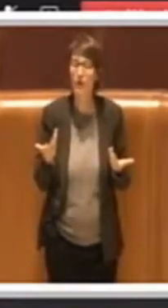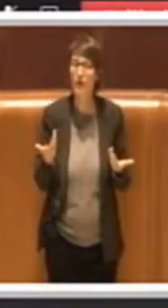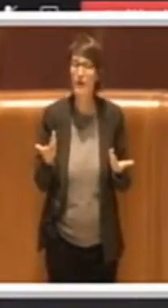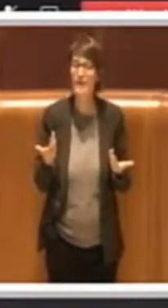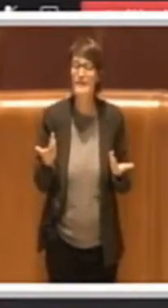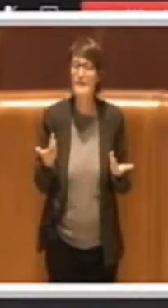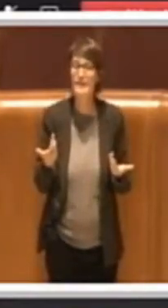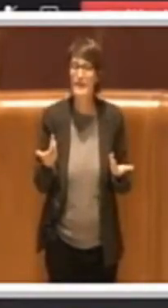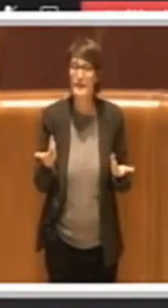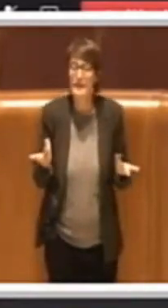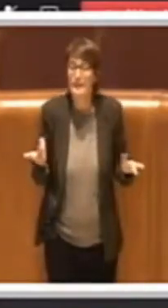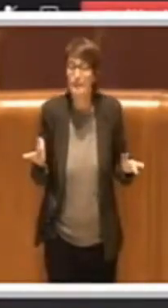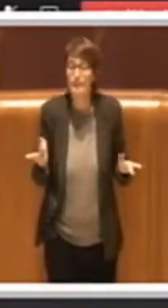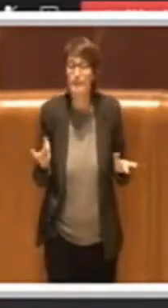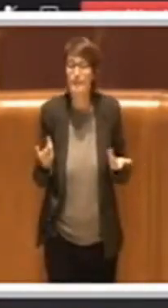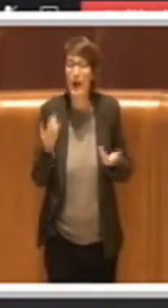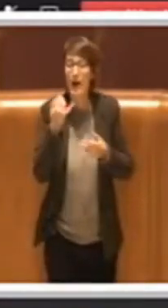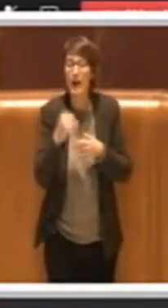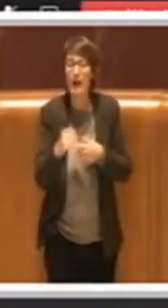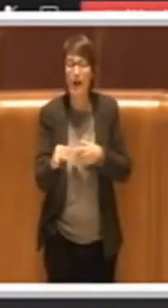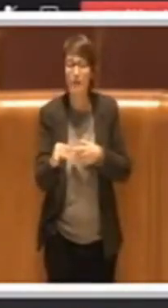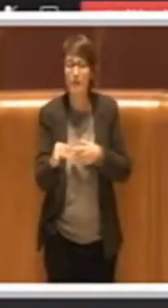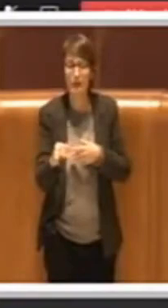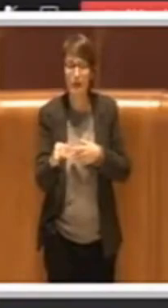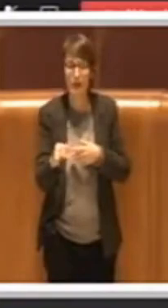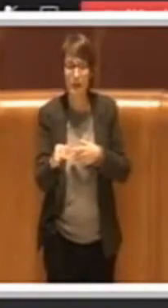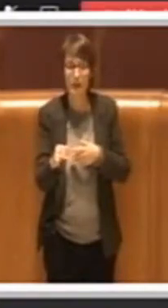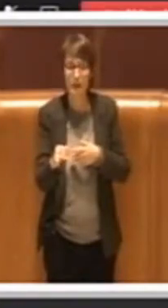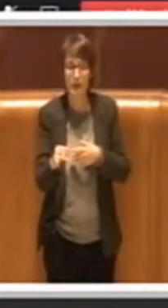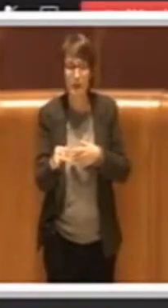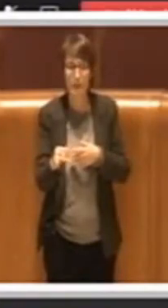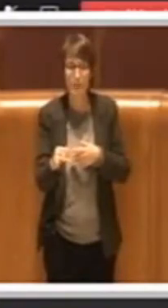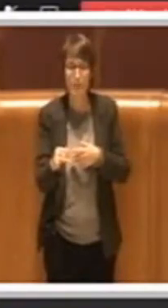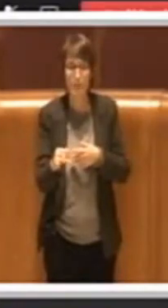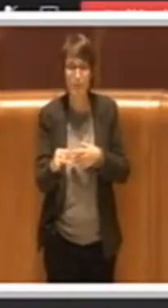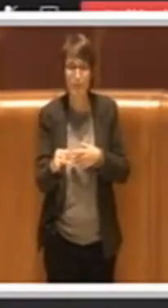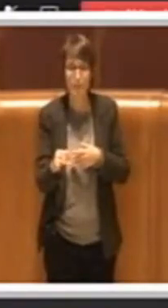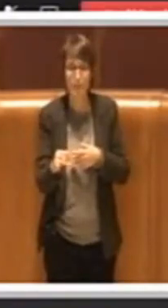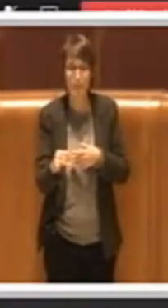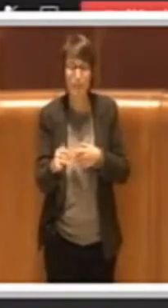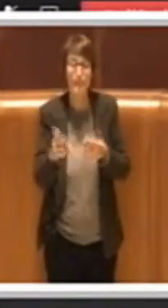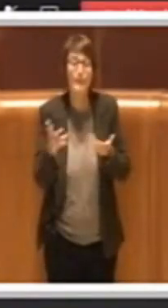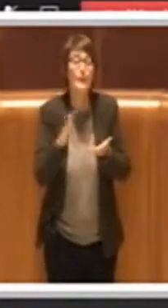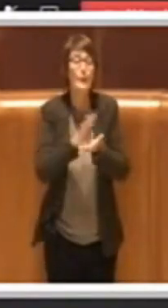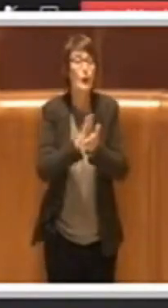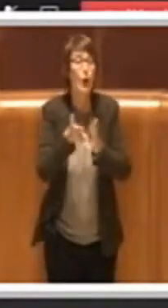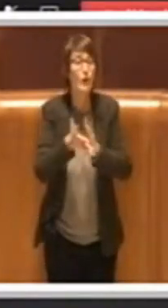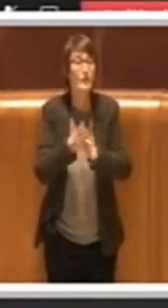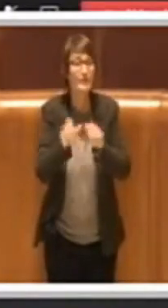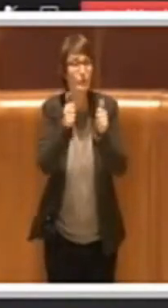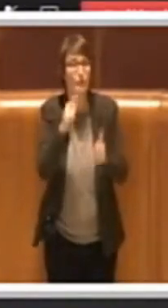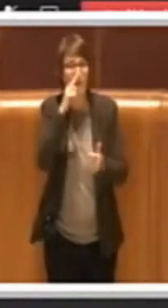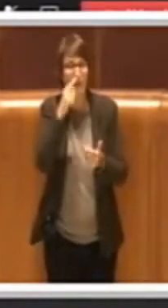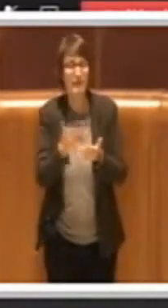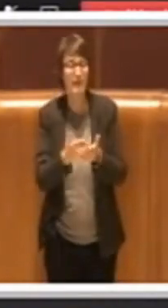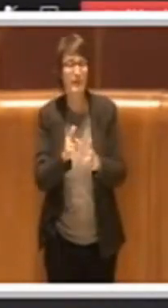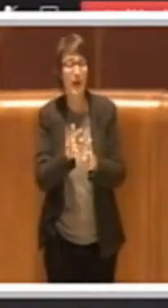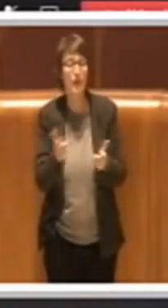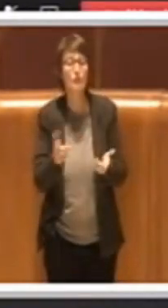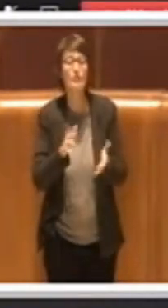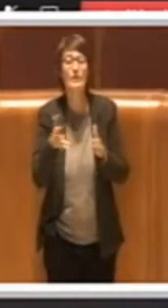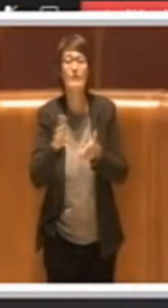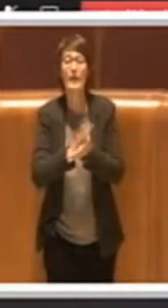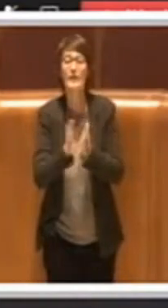organica, non abbiamo potuto poi, anche per la modalità del contratto, stabilizzare quelle